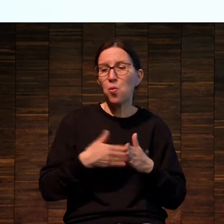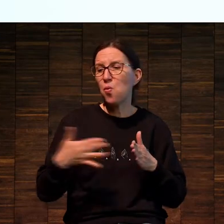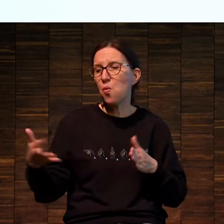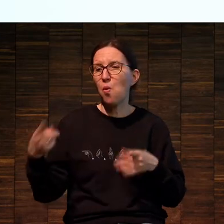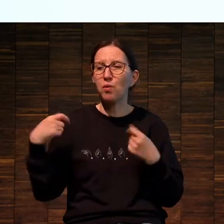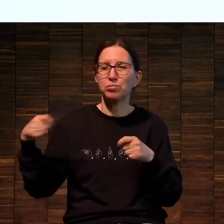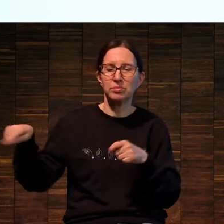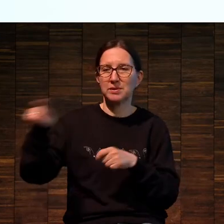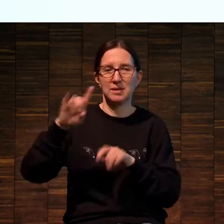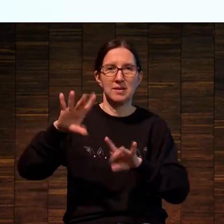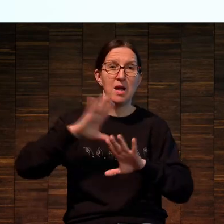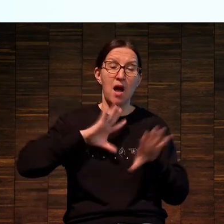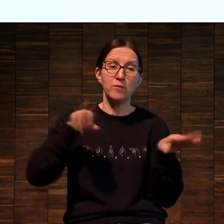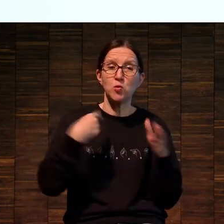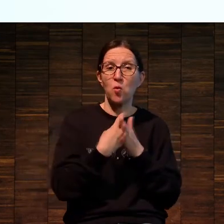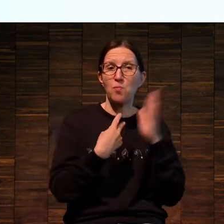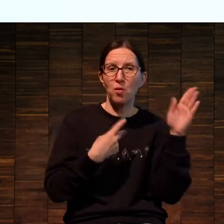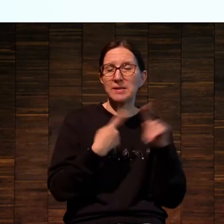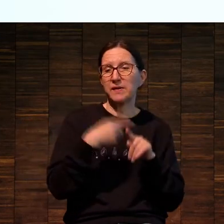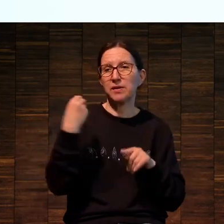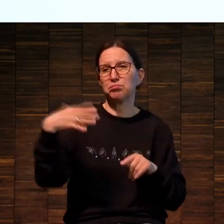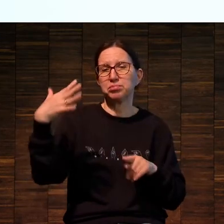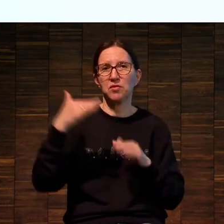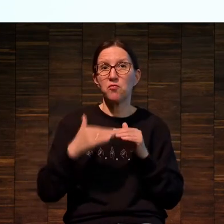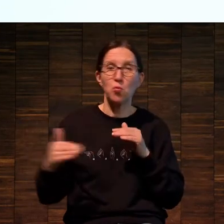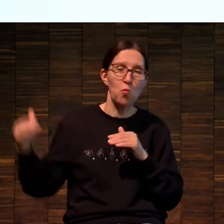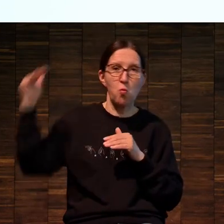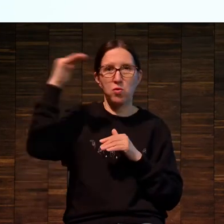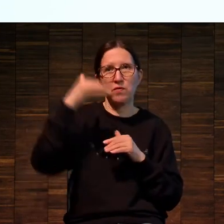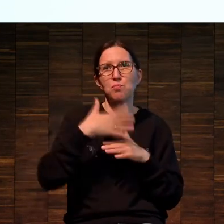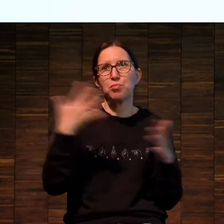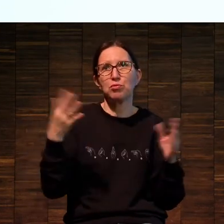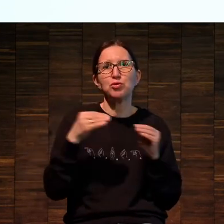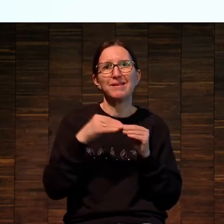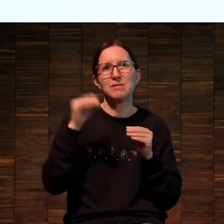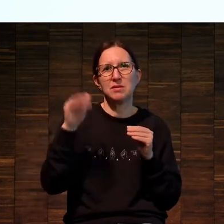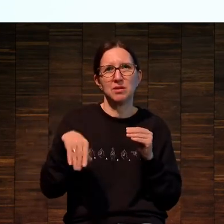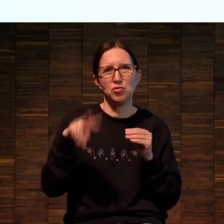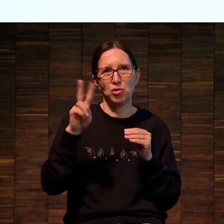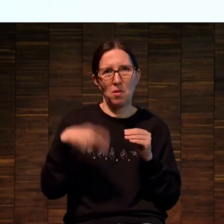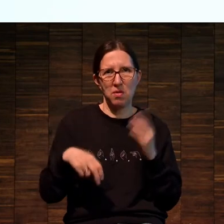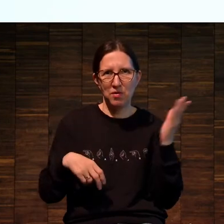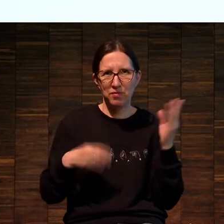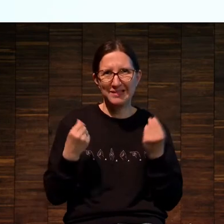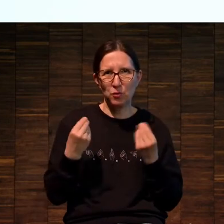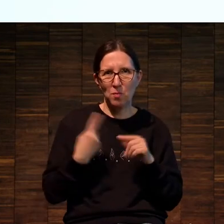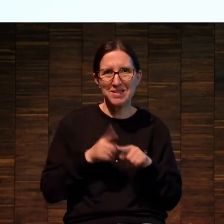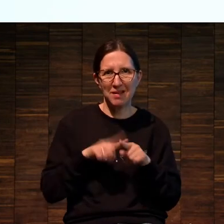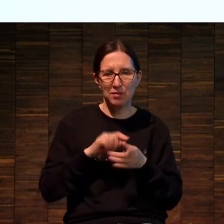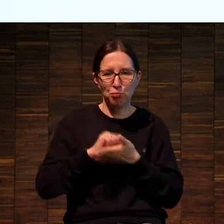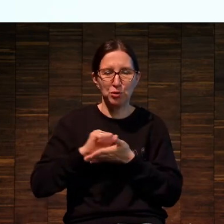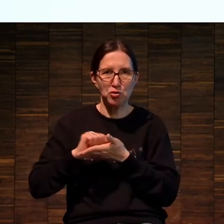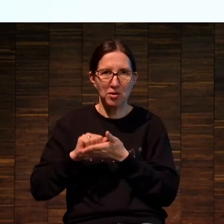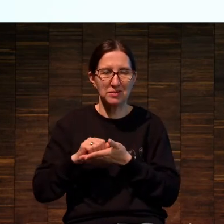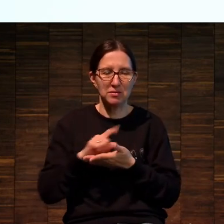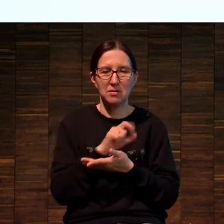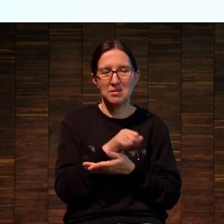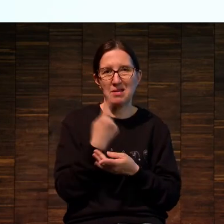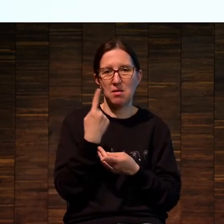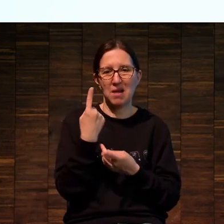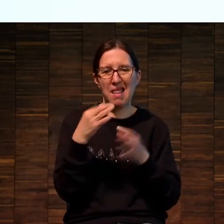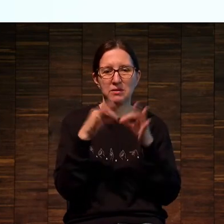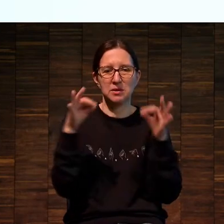но это все то, что я вам сегодня показывал, стоит выше там 10 тысяч долларов за лист бумаги.